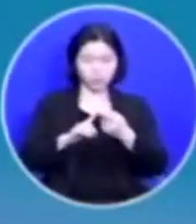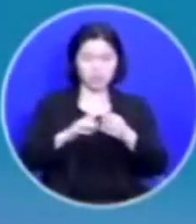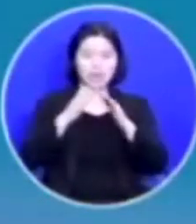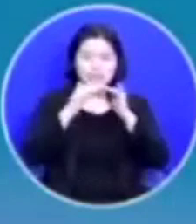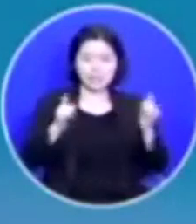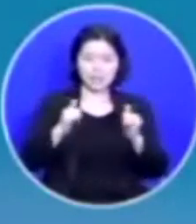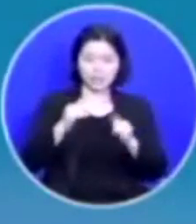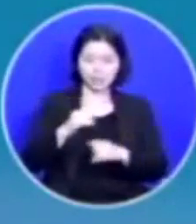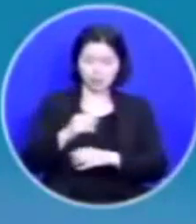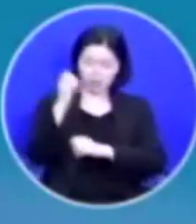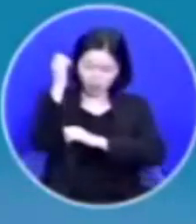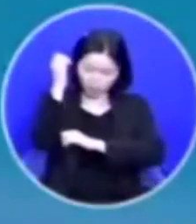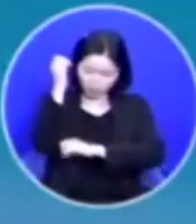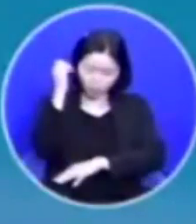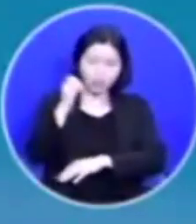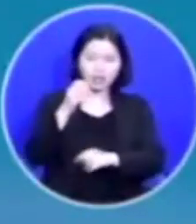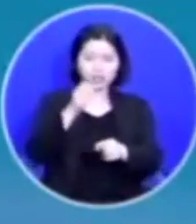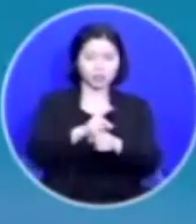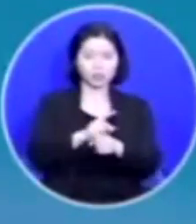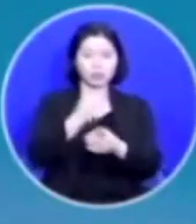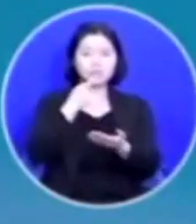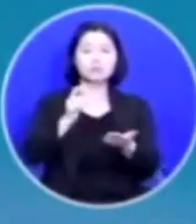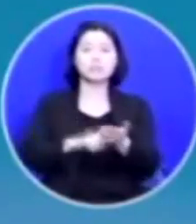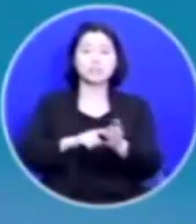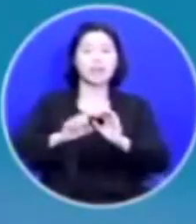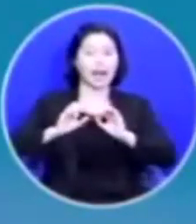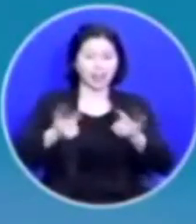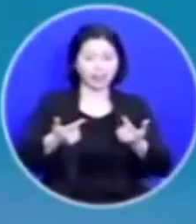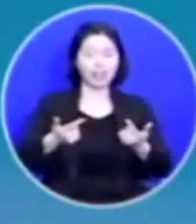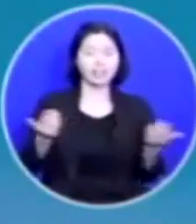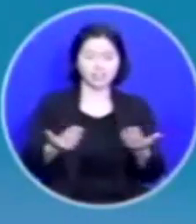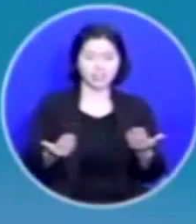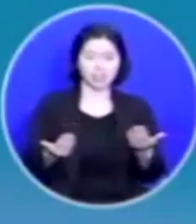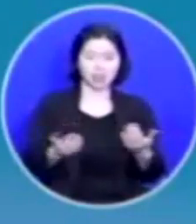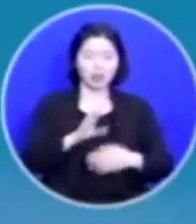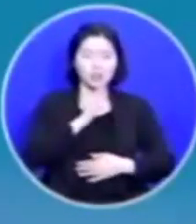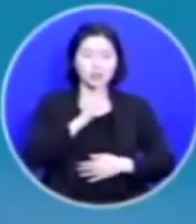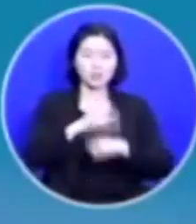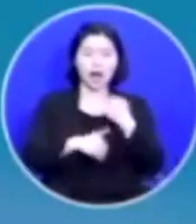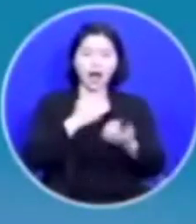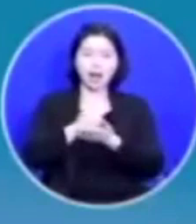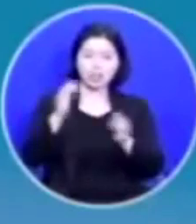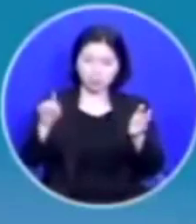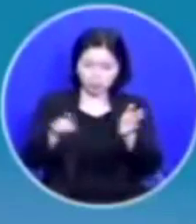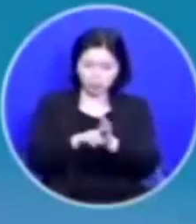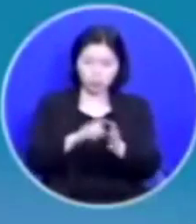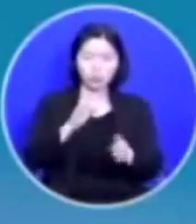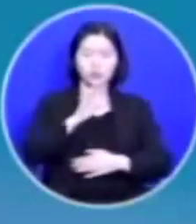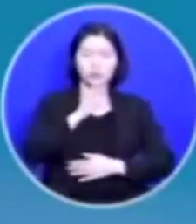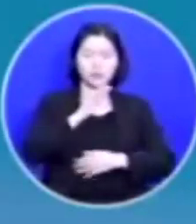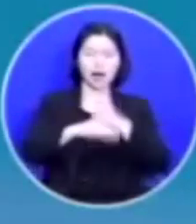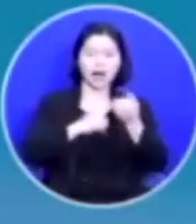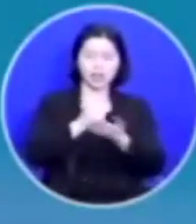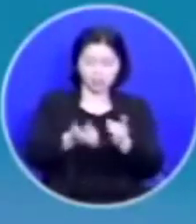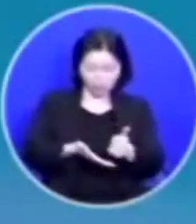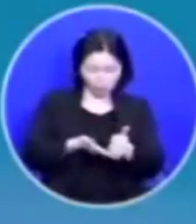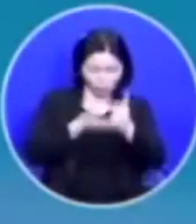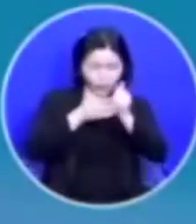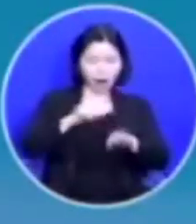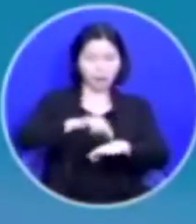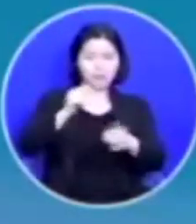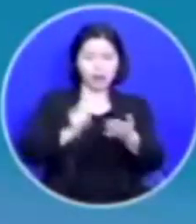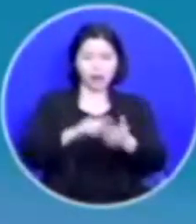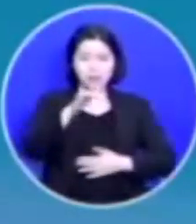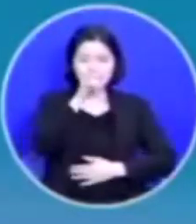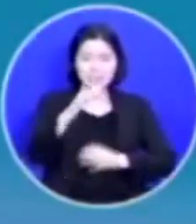본성으로 쉽지 않다는 뜻이기도 합니다 정말 하나님을 믿고 하나님을 정말 공경하는 마음이 있는